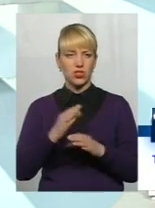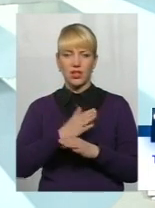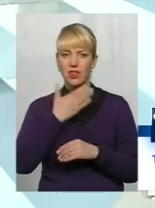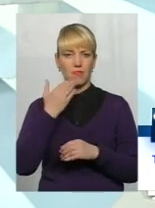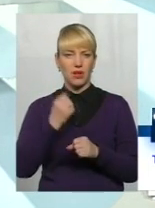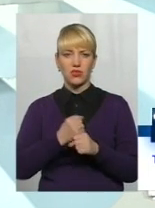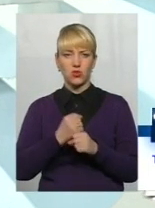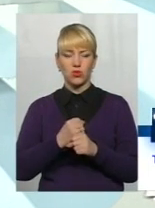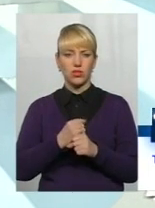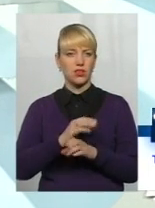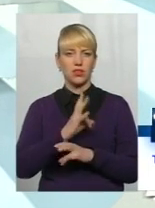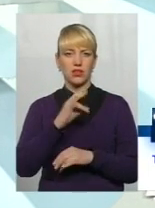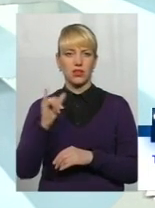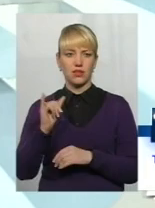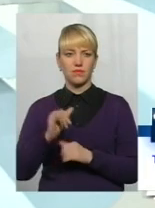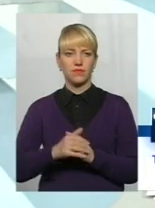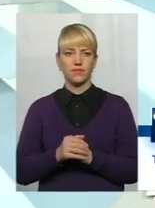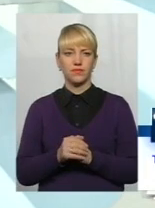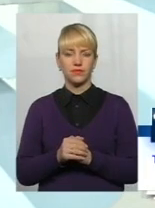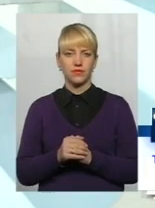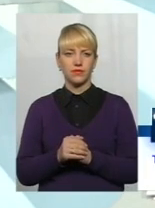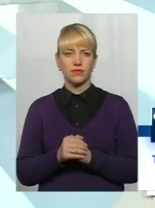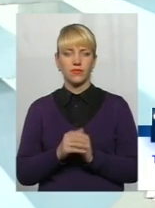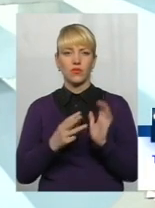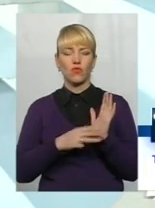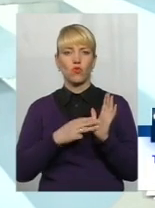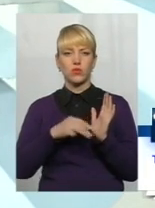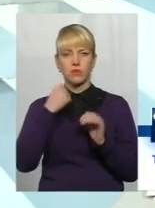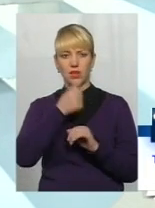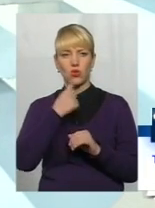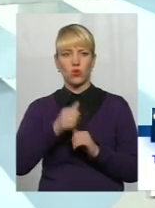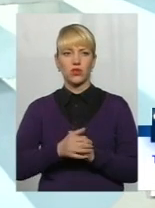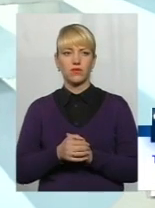працюєте? Ні. 80 років.